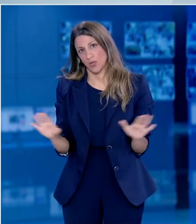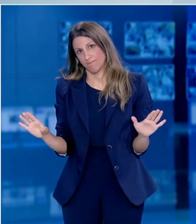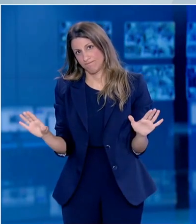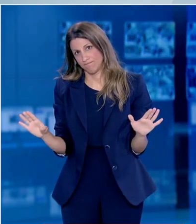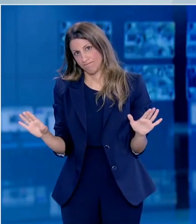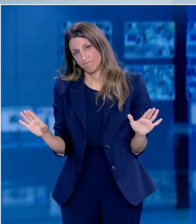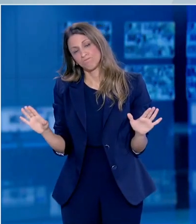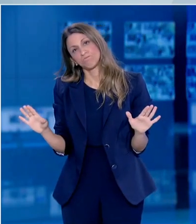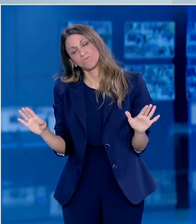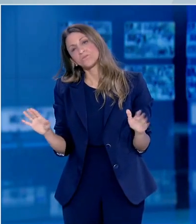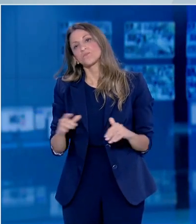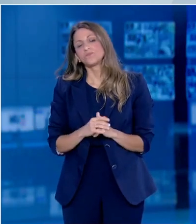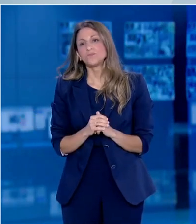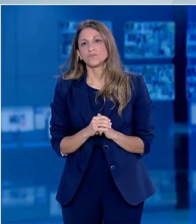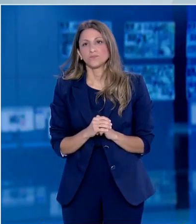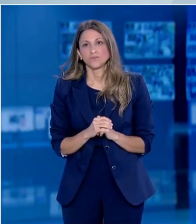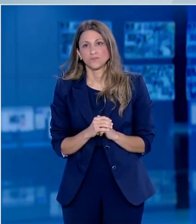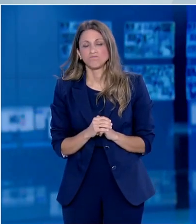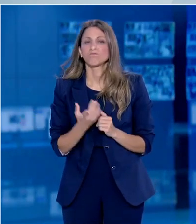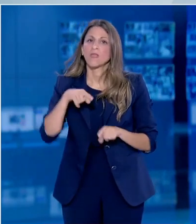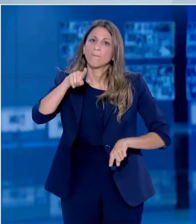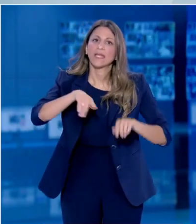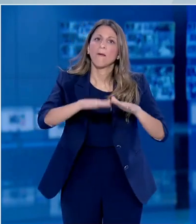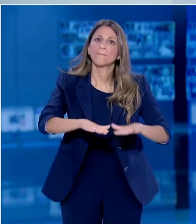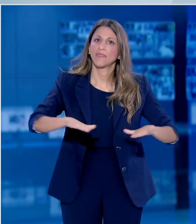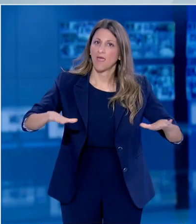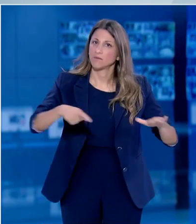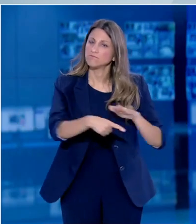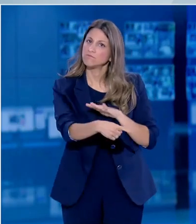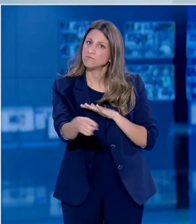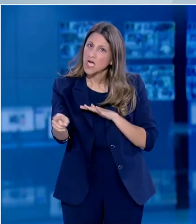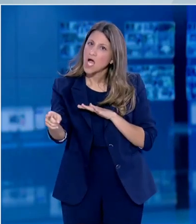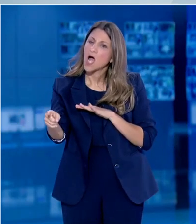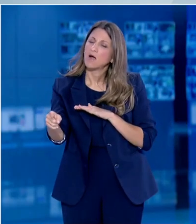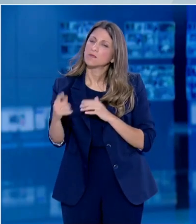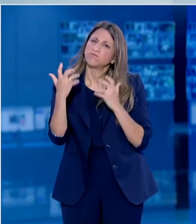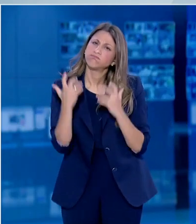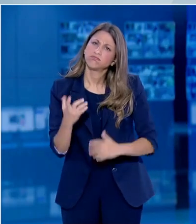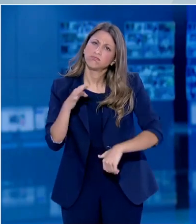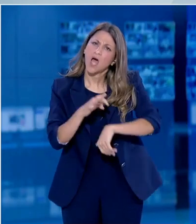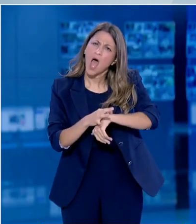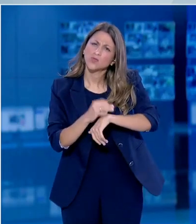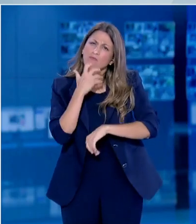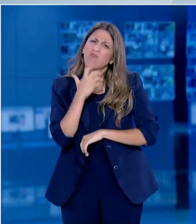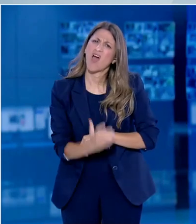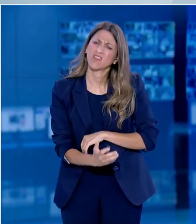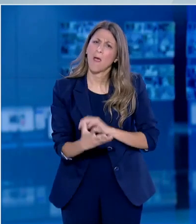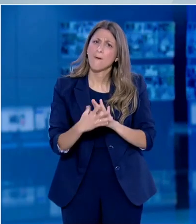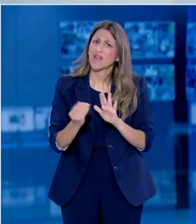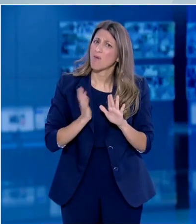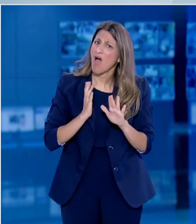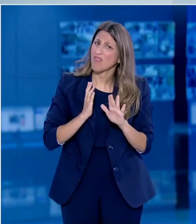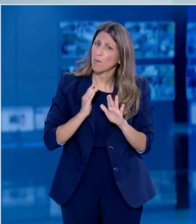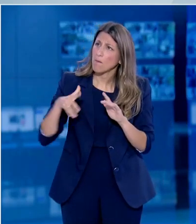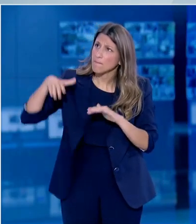σχολείο. Υπάρχει ένας πολύ μικρός αριθμός παιδιών που ενδεχόμενα θα περάσουν σοβαρά τη νόσου όπως και άνθρωποι μεγάλης ηλικίας που θα την